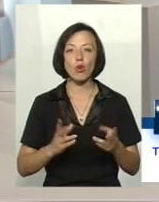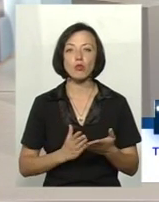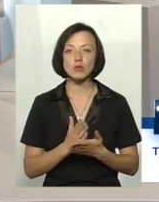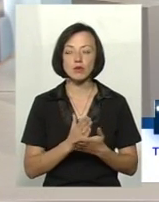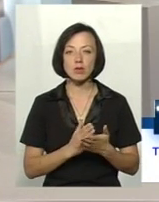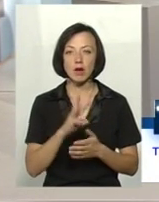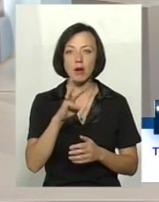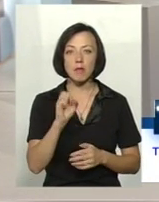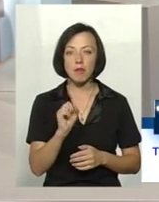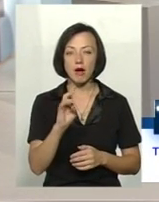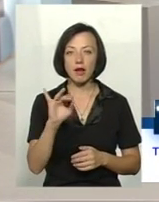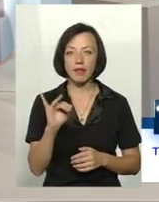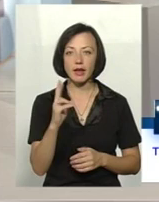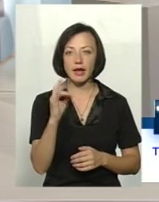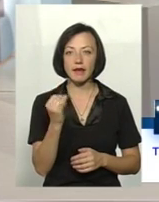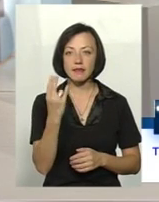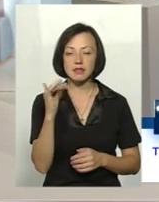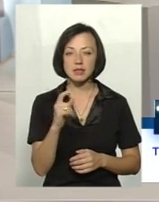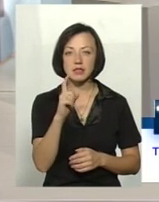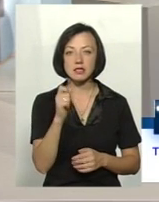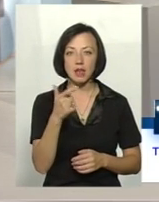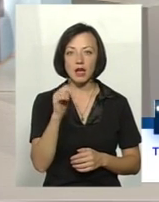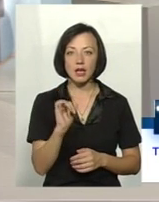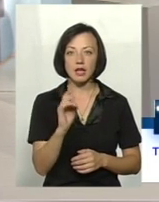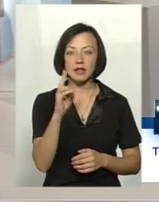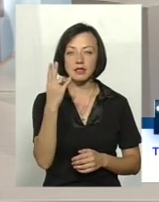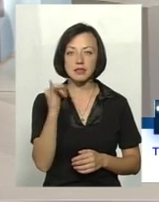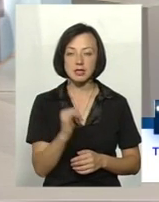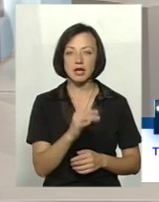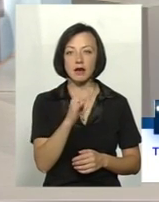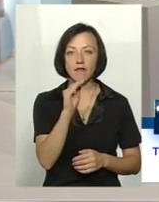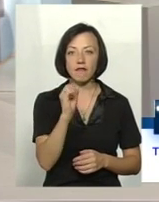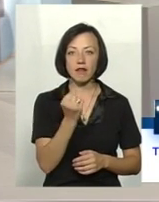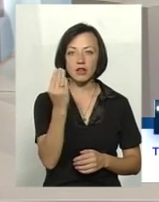Манеківці, Загинці, Фашиївку, ББФи?